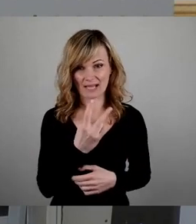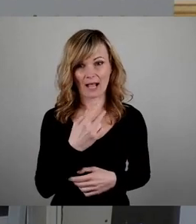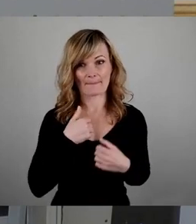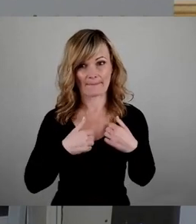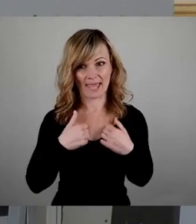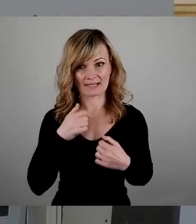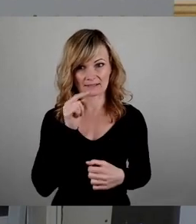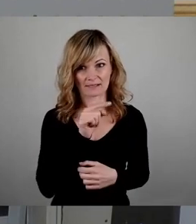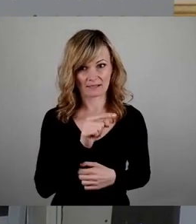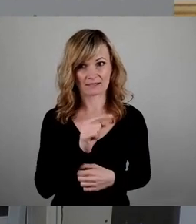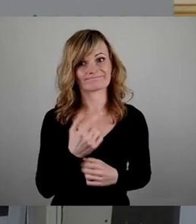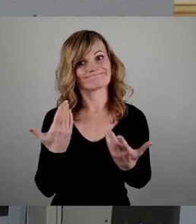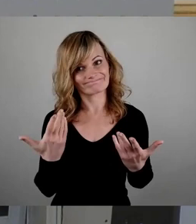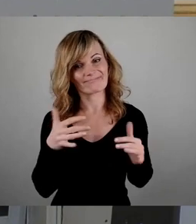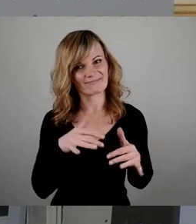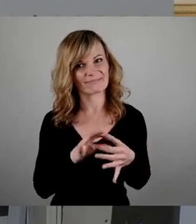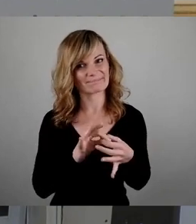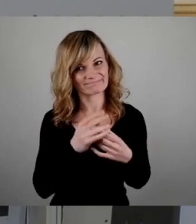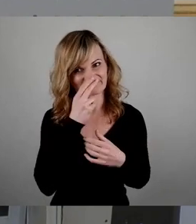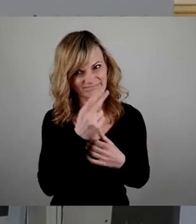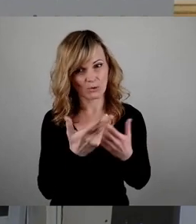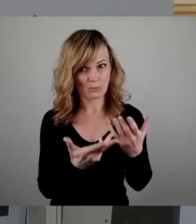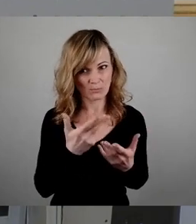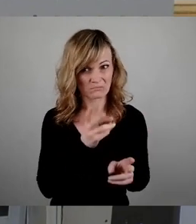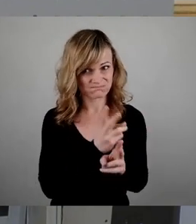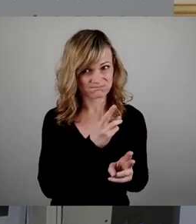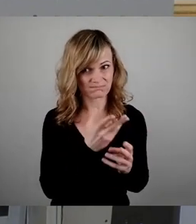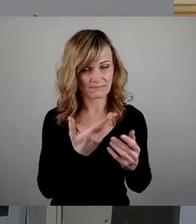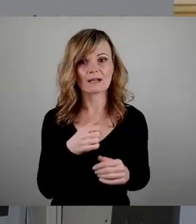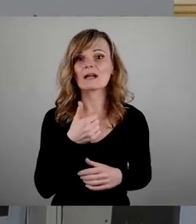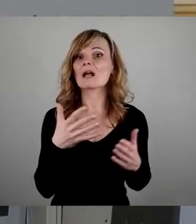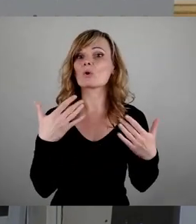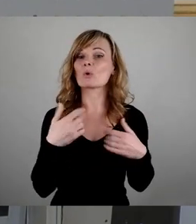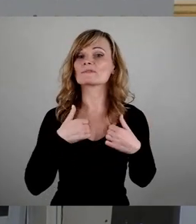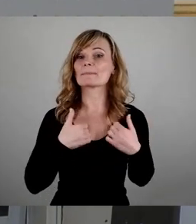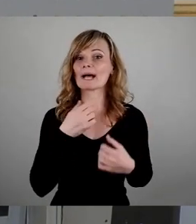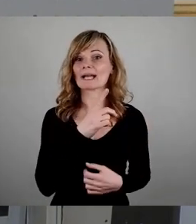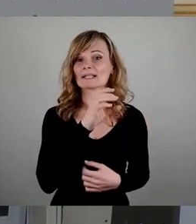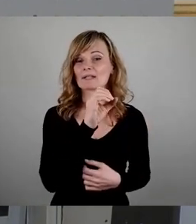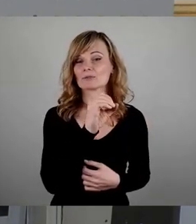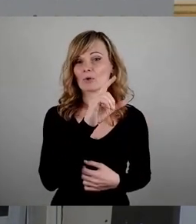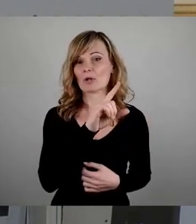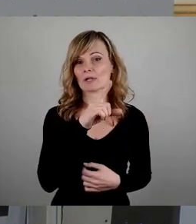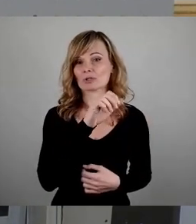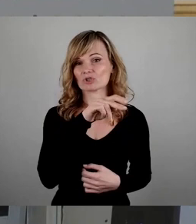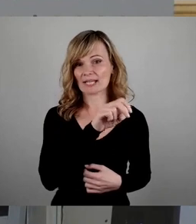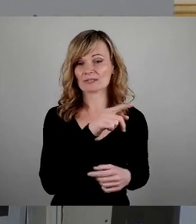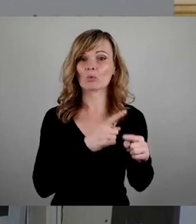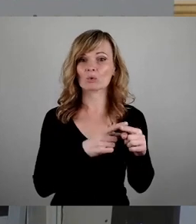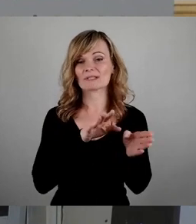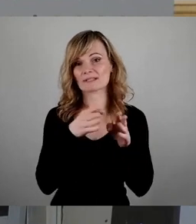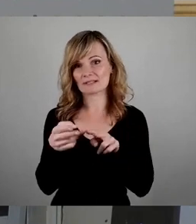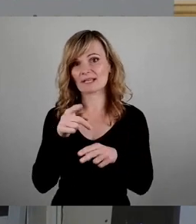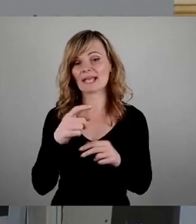bedroht. Und zwar zum einen des Luftbades Dölchen und zum anderen des